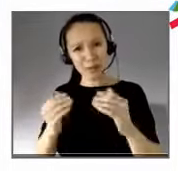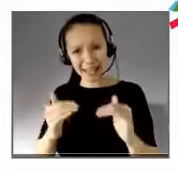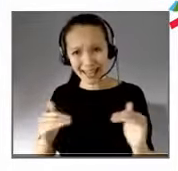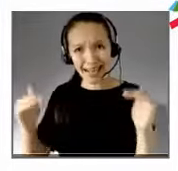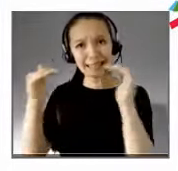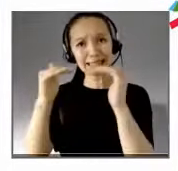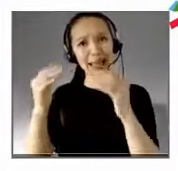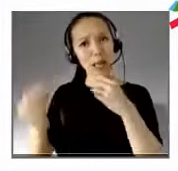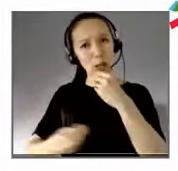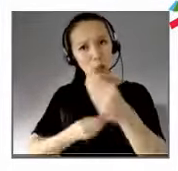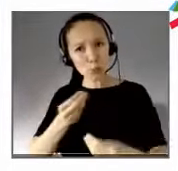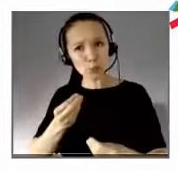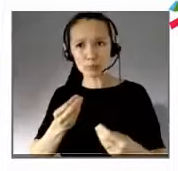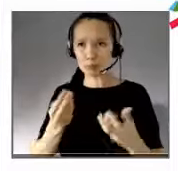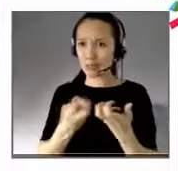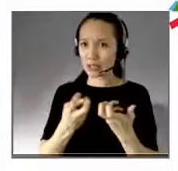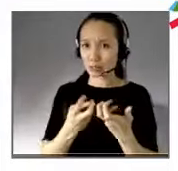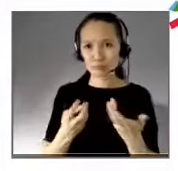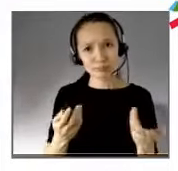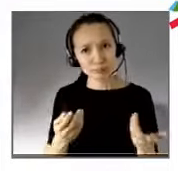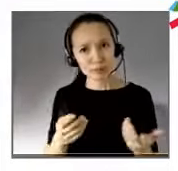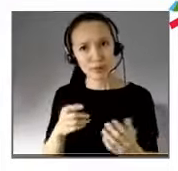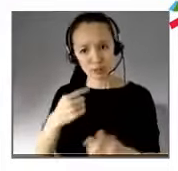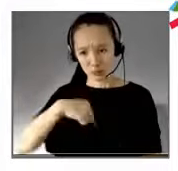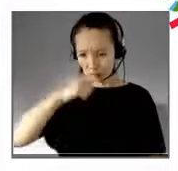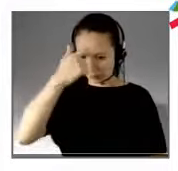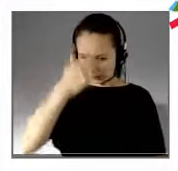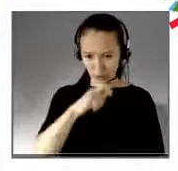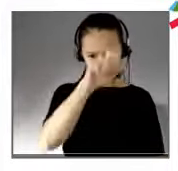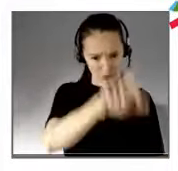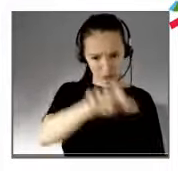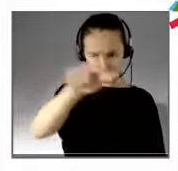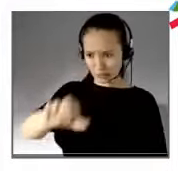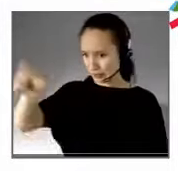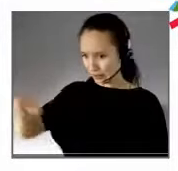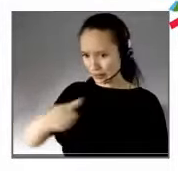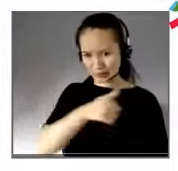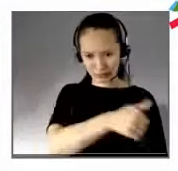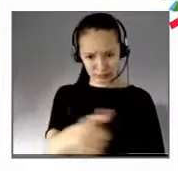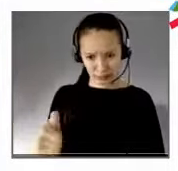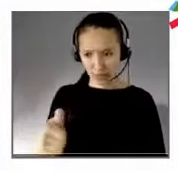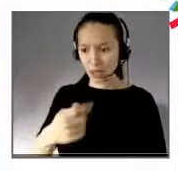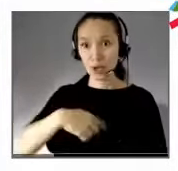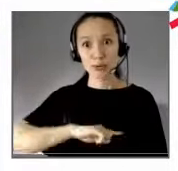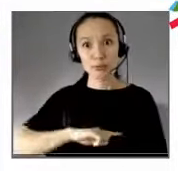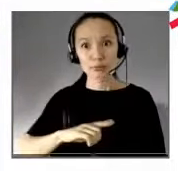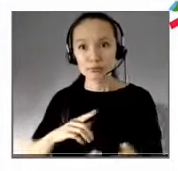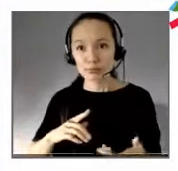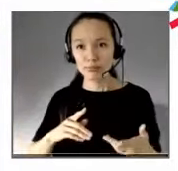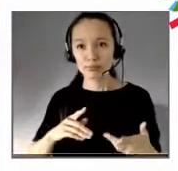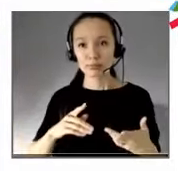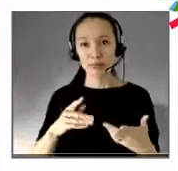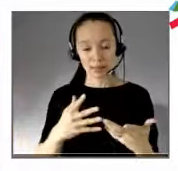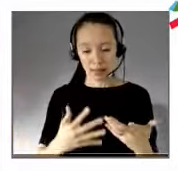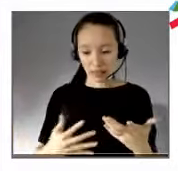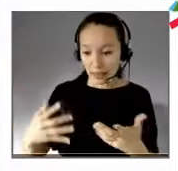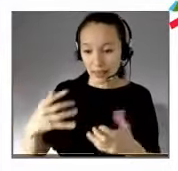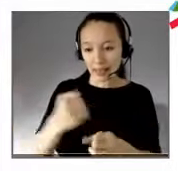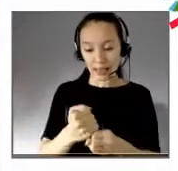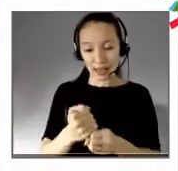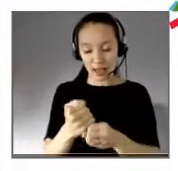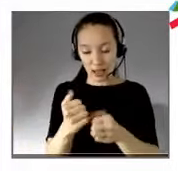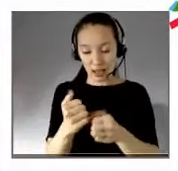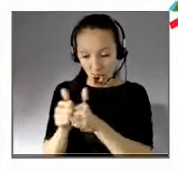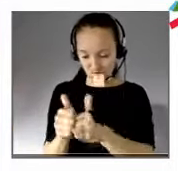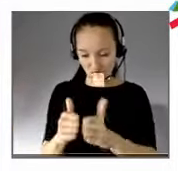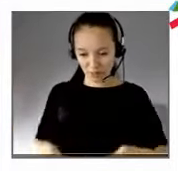aussi à l'individuation, il n'y a pas cette capacité d'instaurer un vivre-ensemble qui fasse